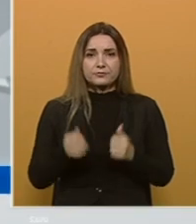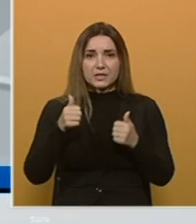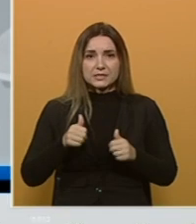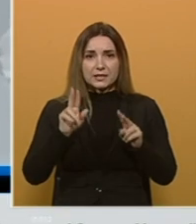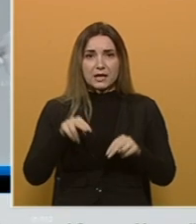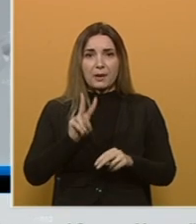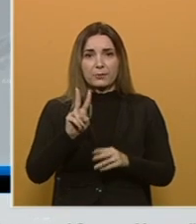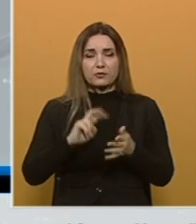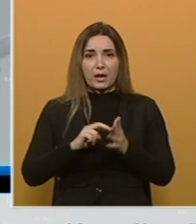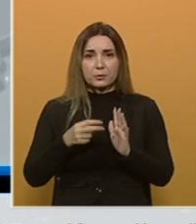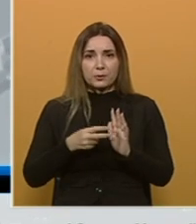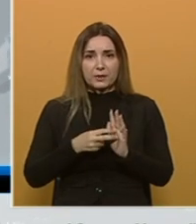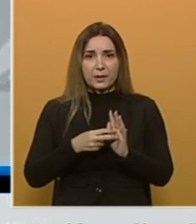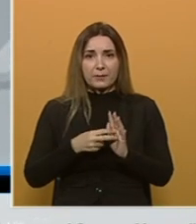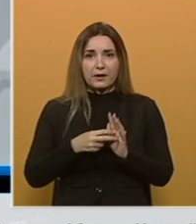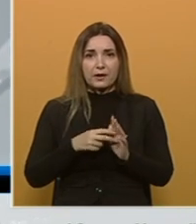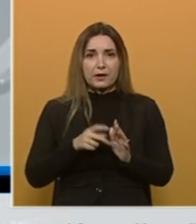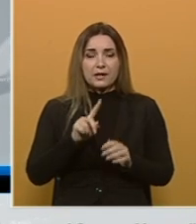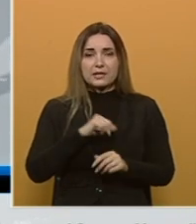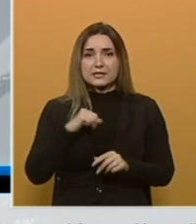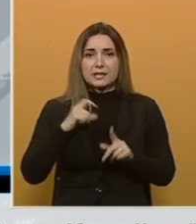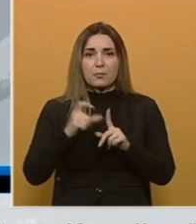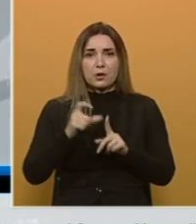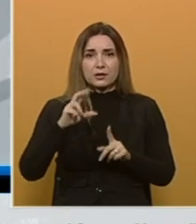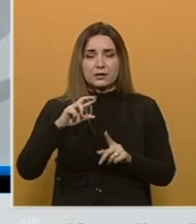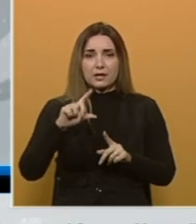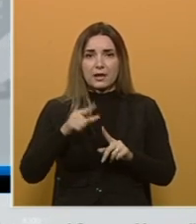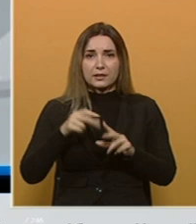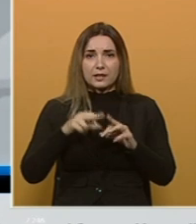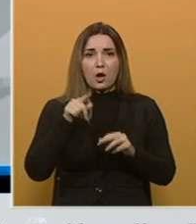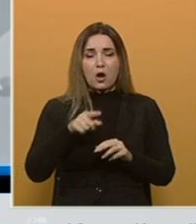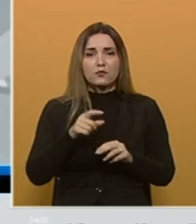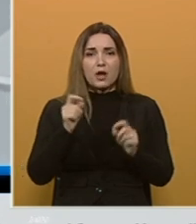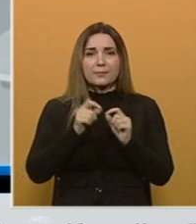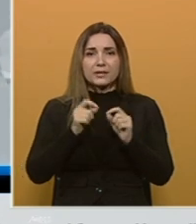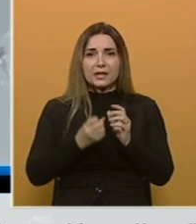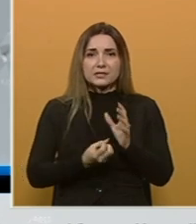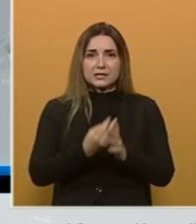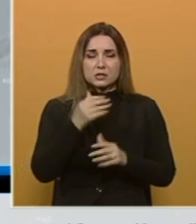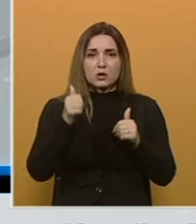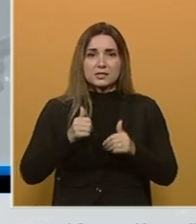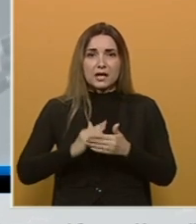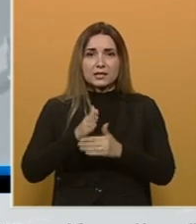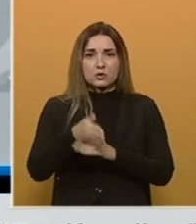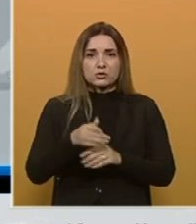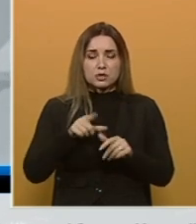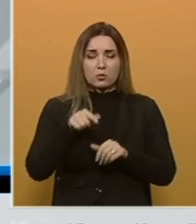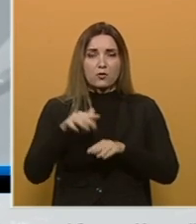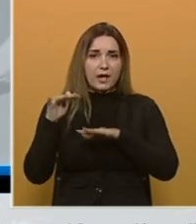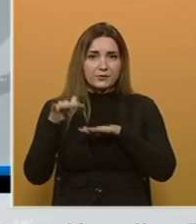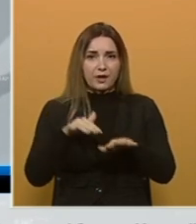dva problema, ovo se ne radi samo o delta virusu, ovo je britanski soj, također je sada ušao u ovaj val.